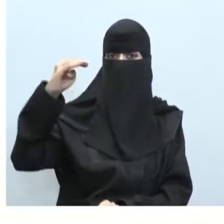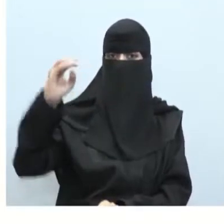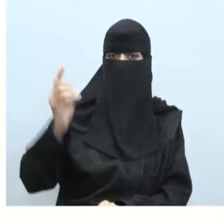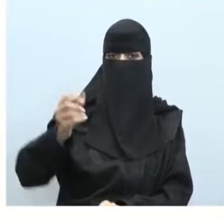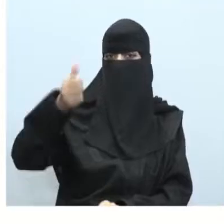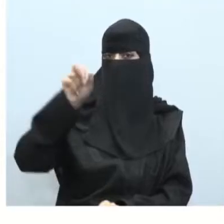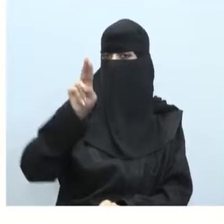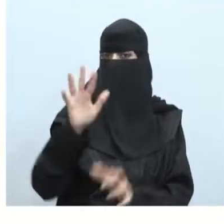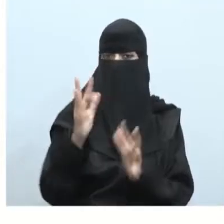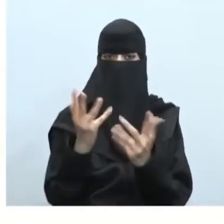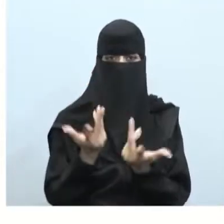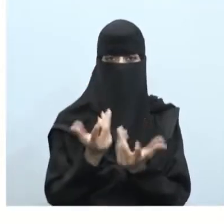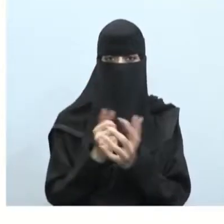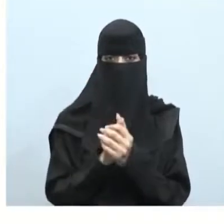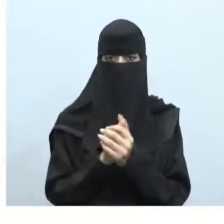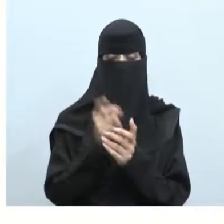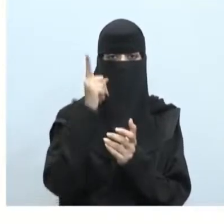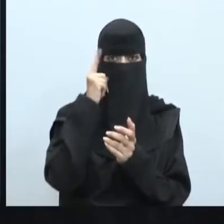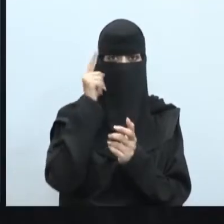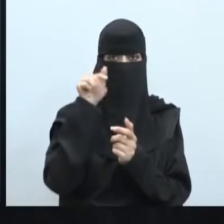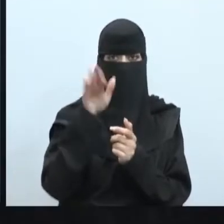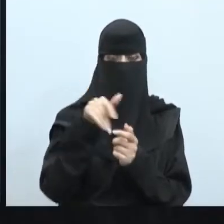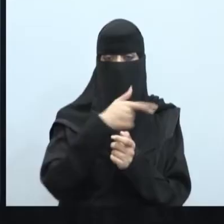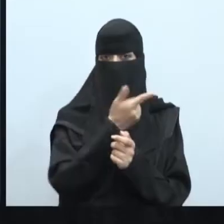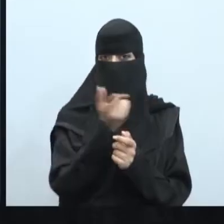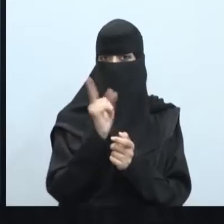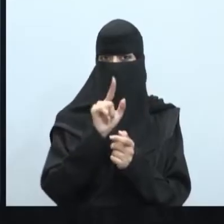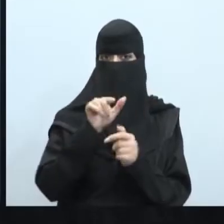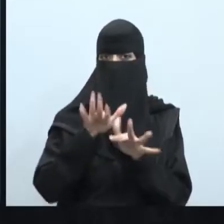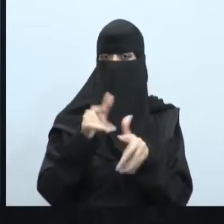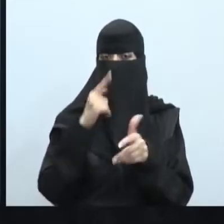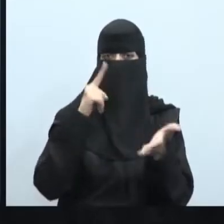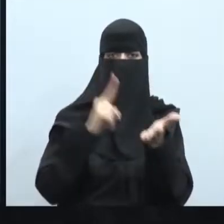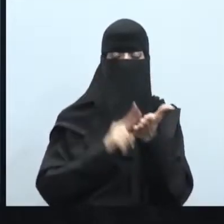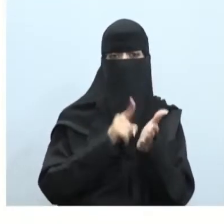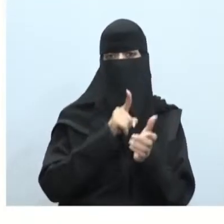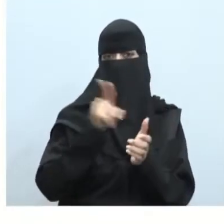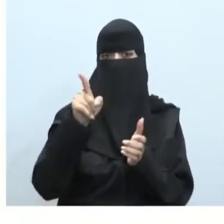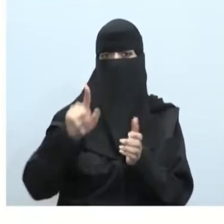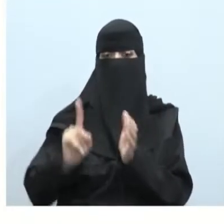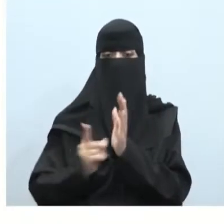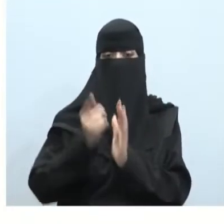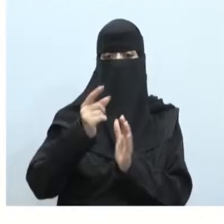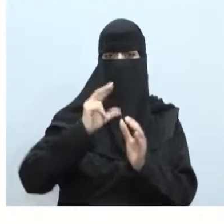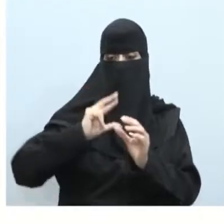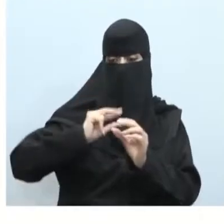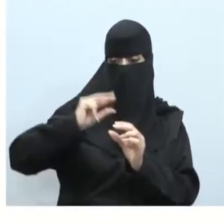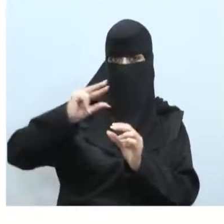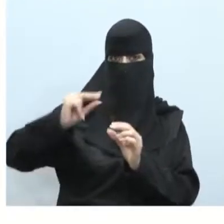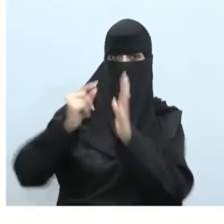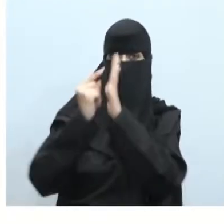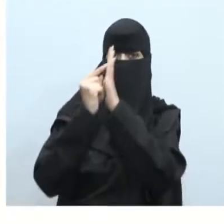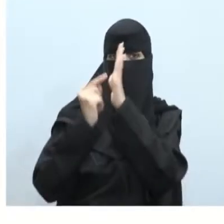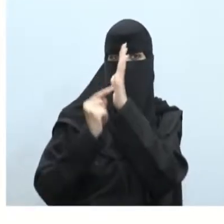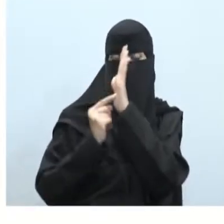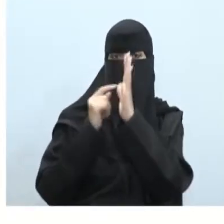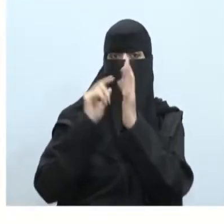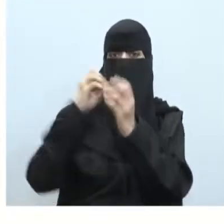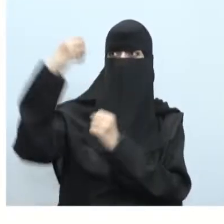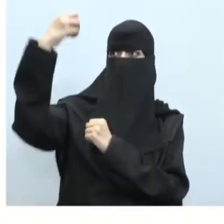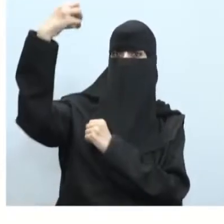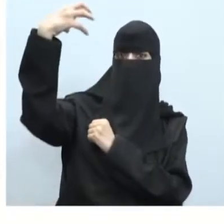تعرف هذه المجرات أبناء وابنات الطلاب أنها أو يتبعها نظامنا الشمسي